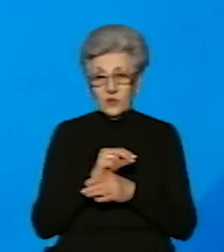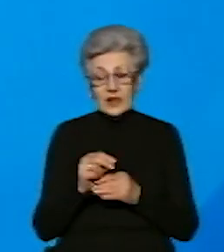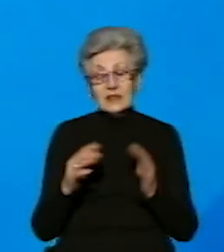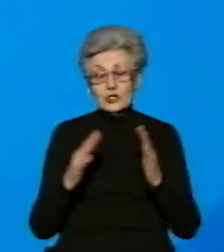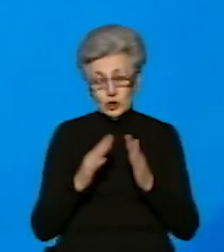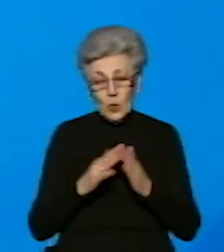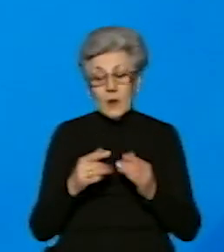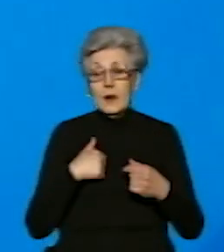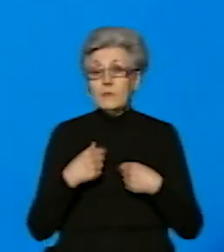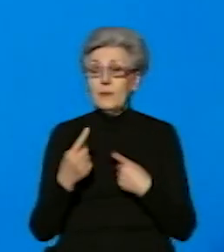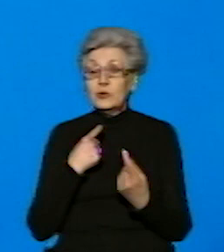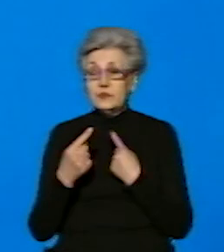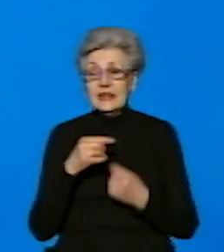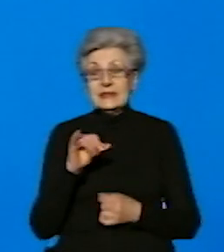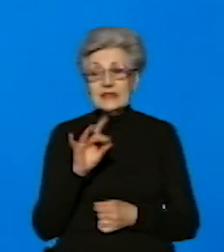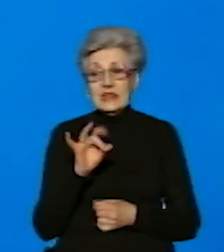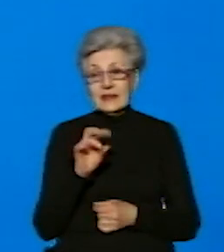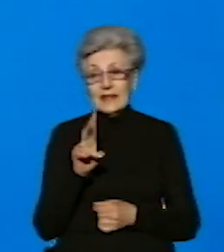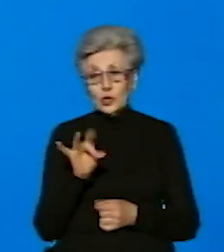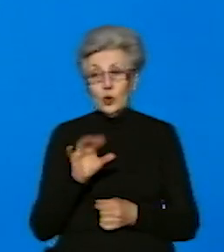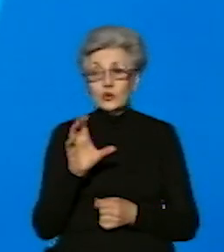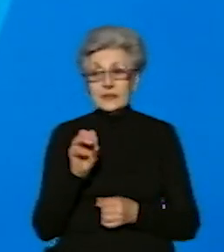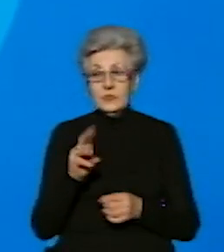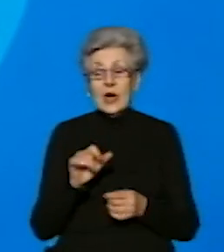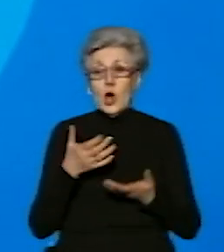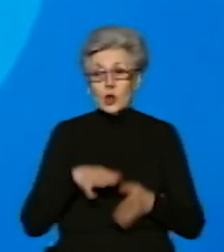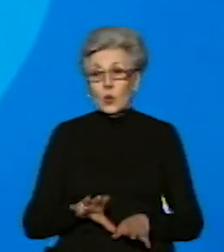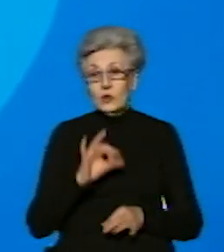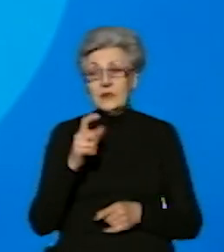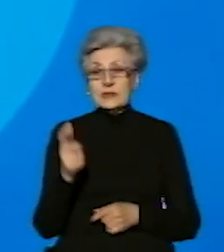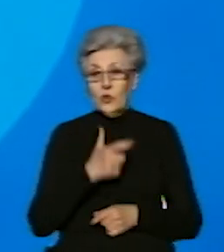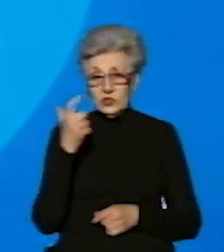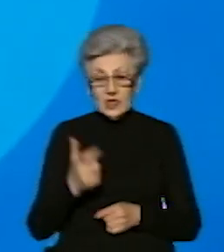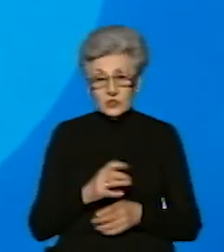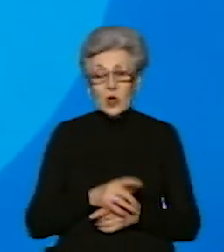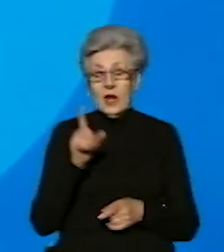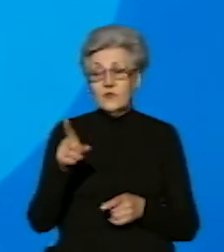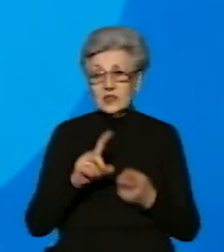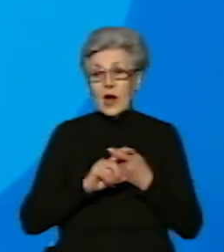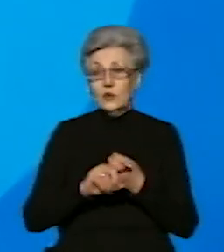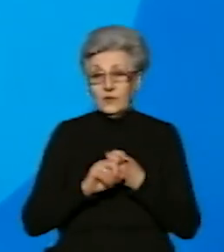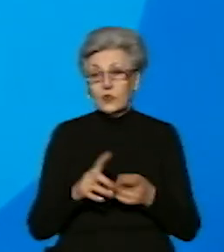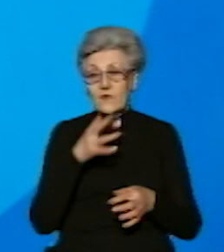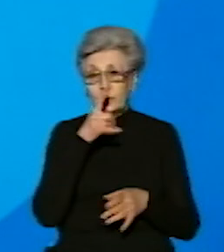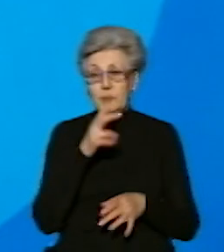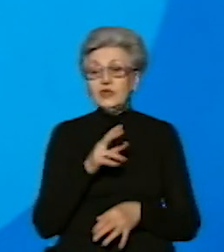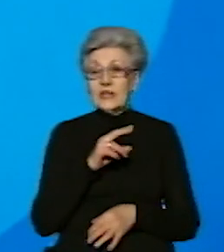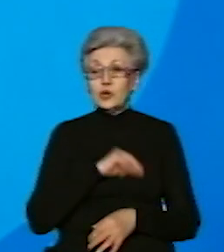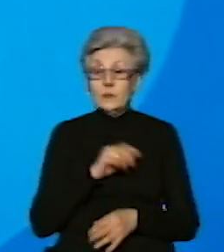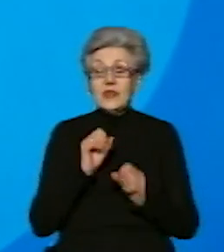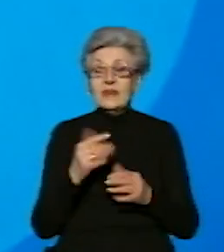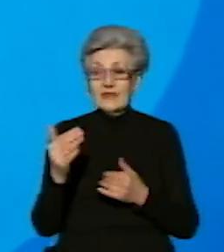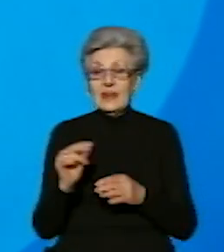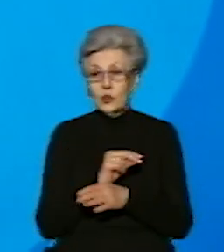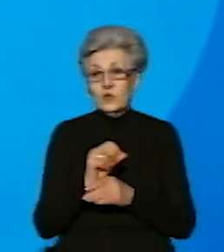Ми поспілкувалися з Іриною Семеренко, родом з Хотинщини, яка жива в Італії, та інфікувалися під час роботи. Як її лікували –